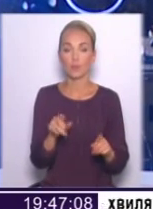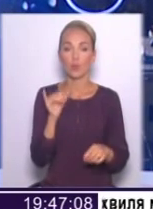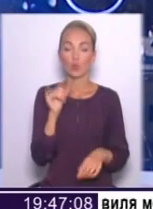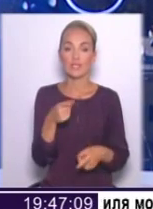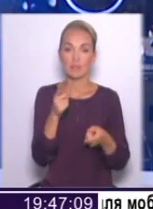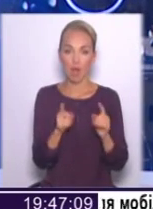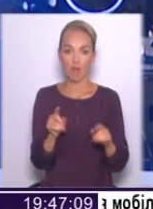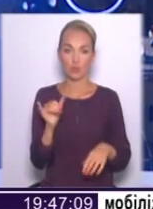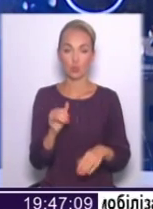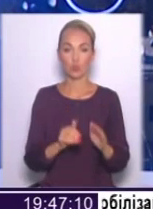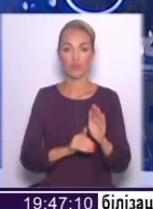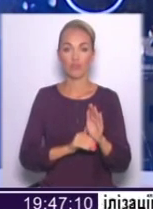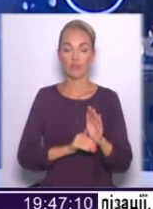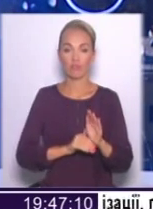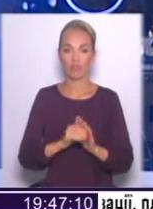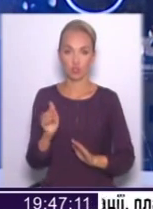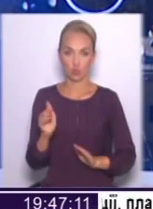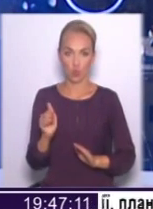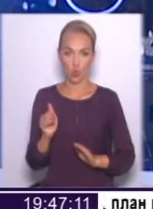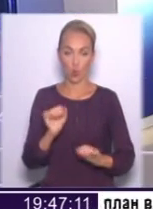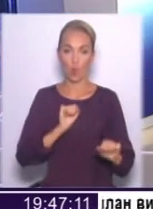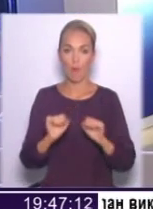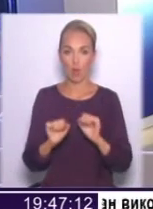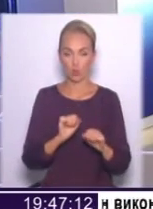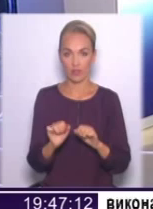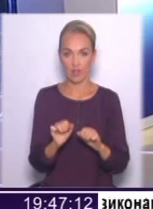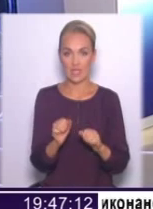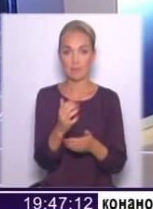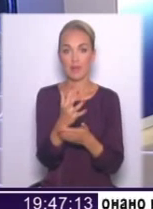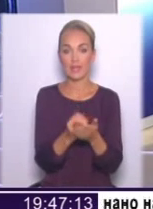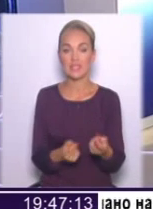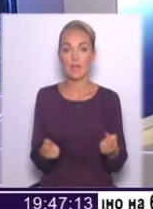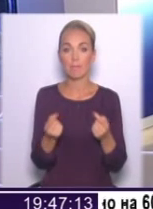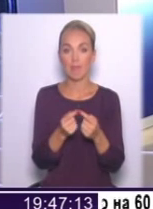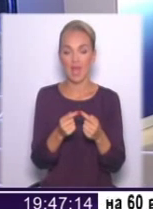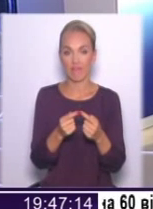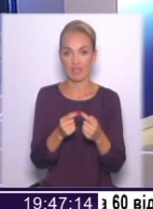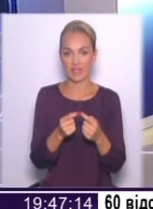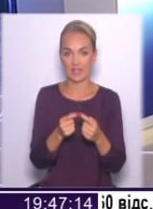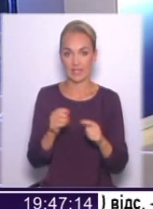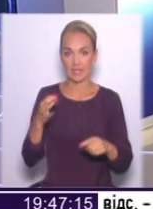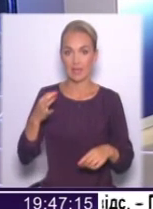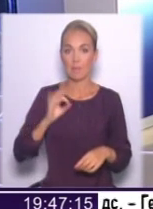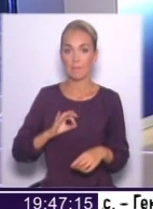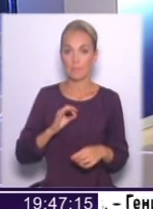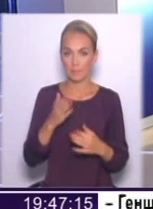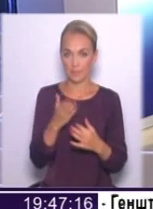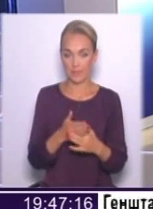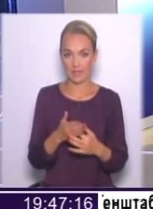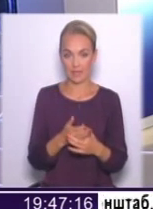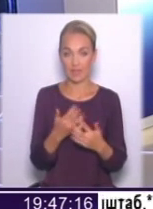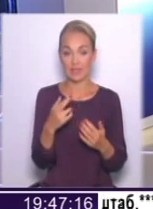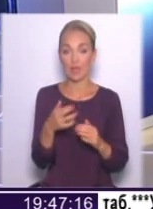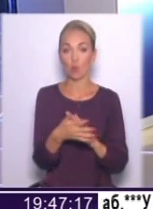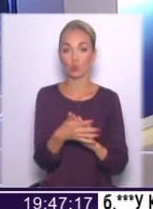вищого командування, там, в принципі, збереглися певні пільги, наскільки я пам'ятаю. Тому що це не зовсім моя тематика, але, наскільки я